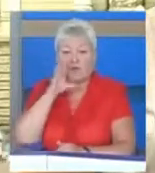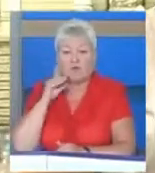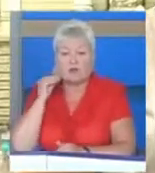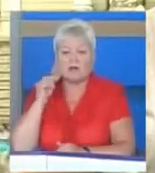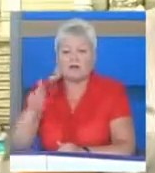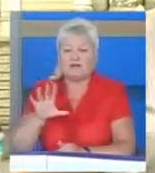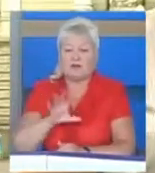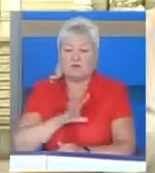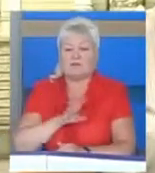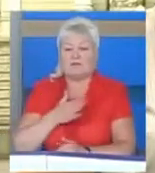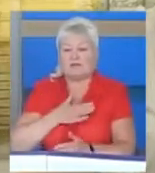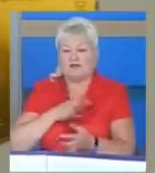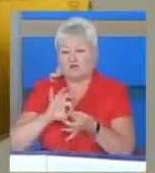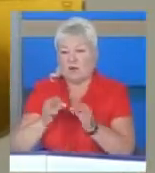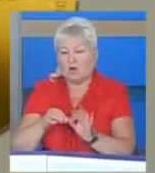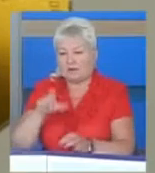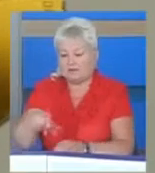побували наші олімпійці.